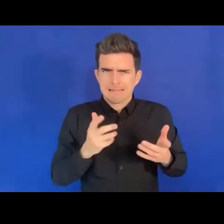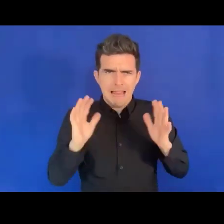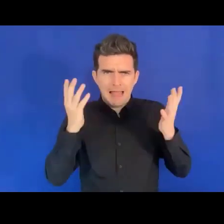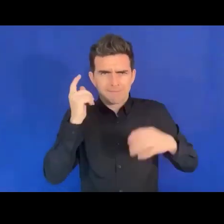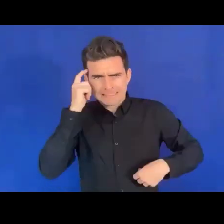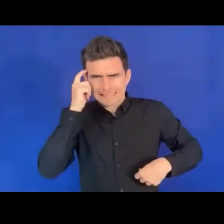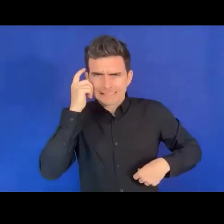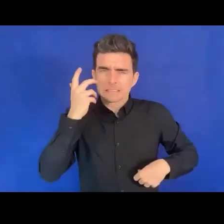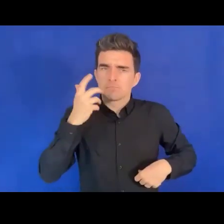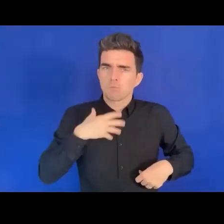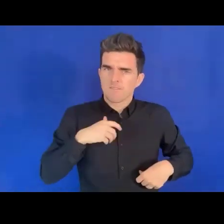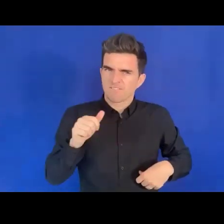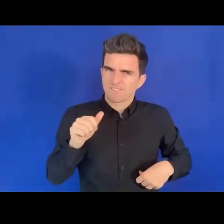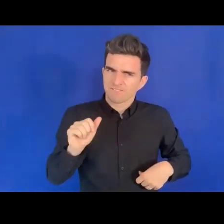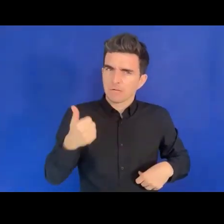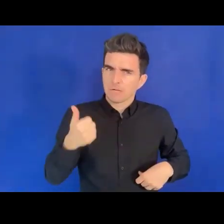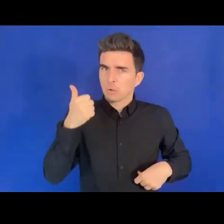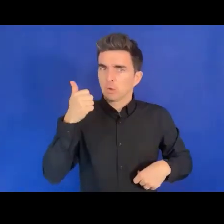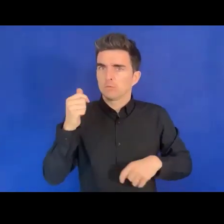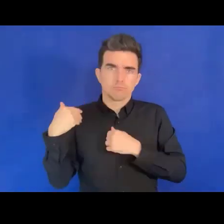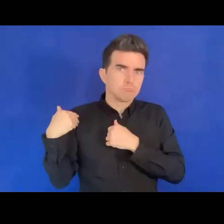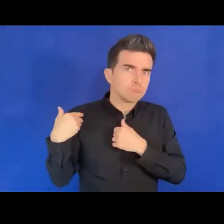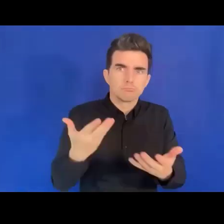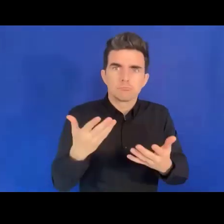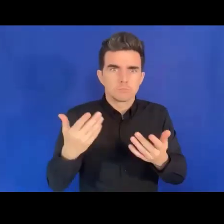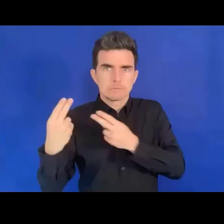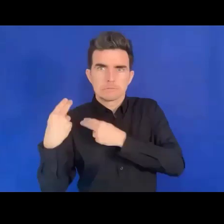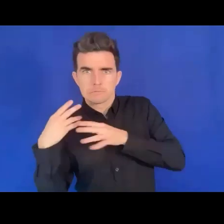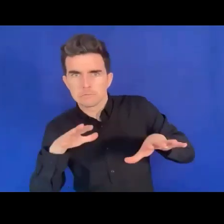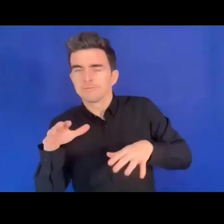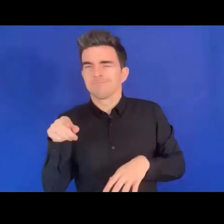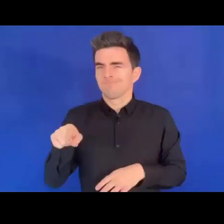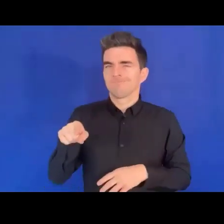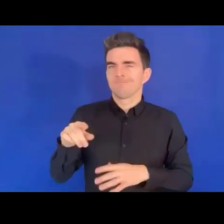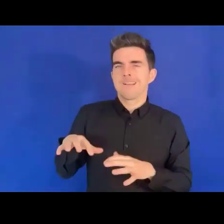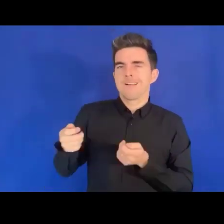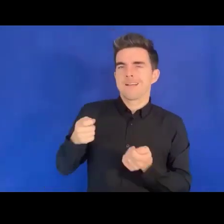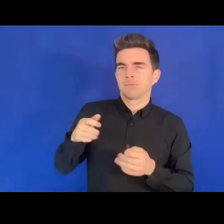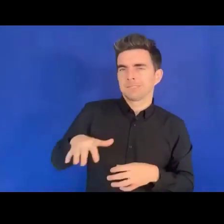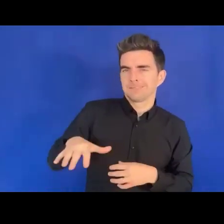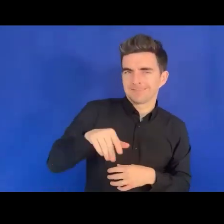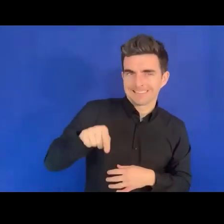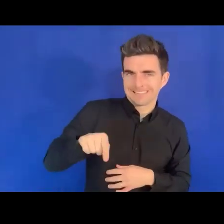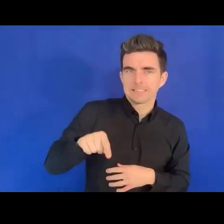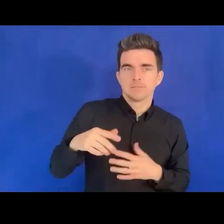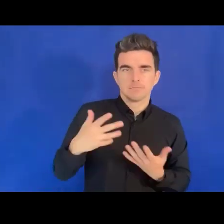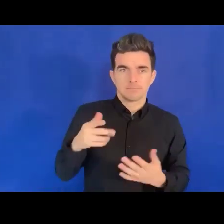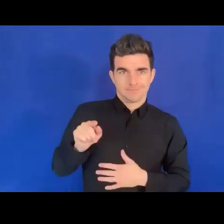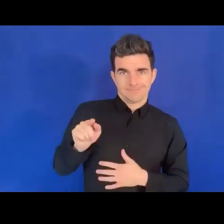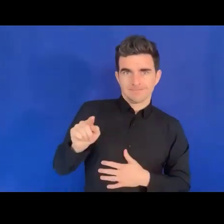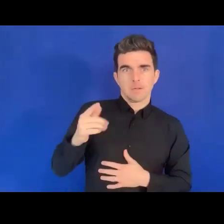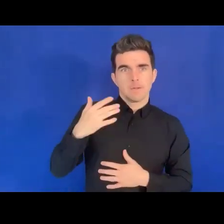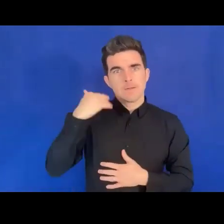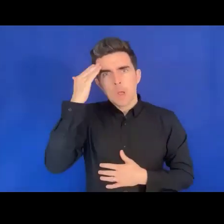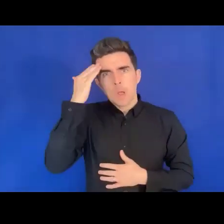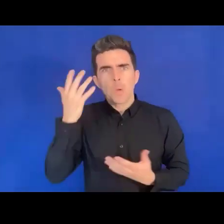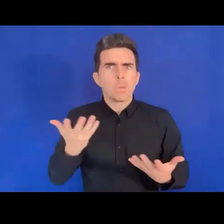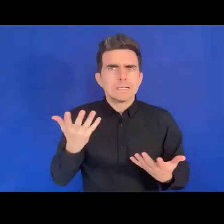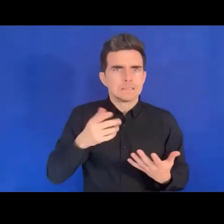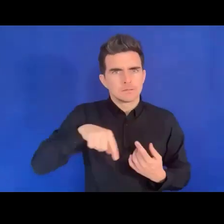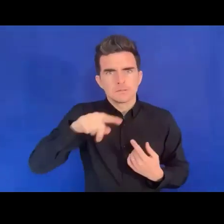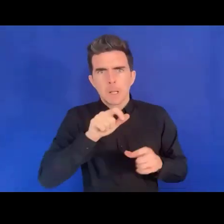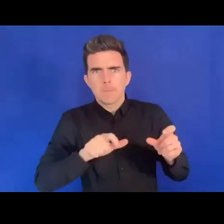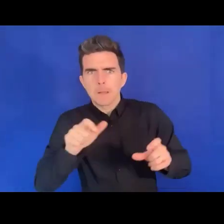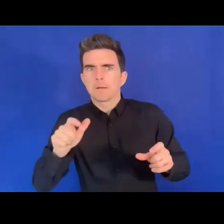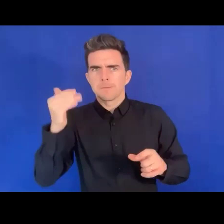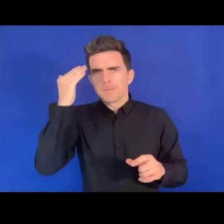ce qui se passe dans leur terrain. Elles maîtrisent la géographie du terrain. Elles savent. Elles maîtrisent le climat.